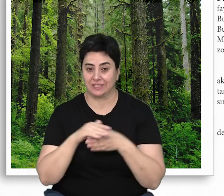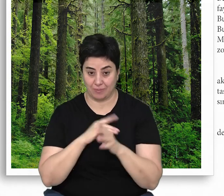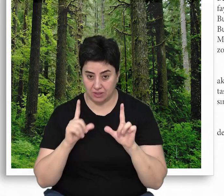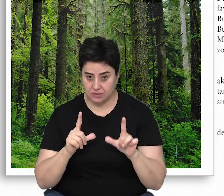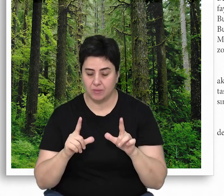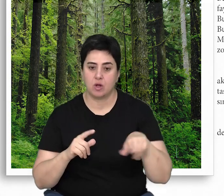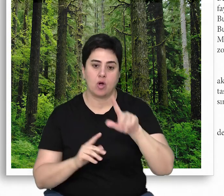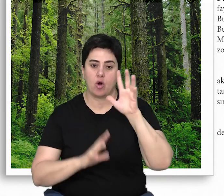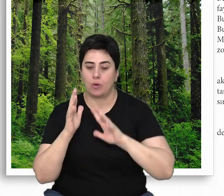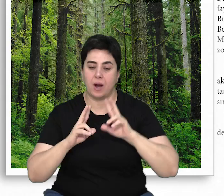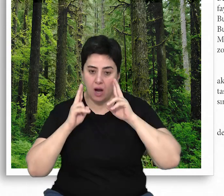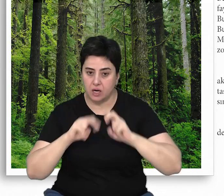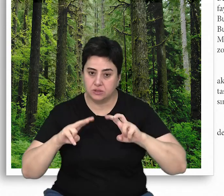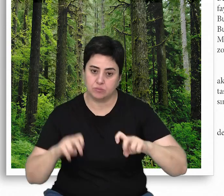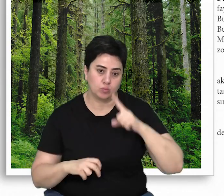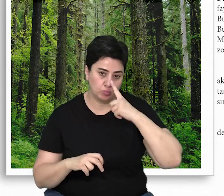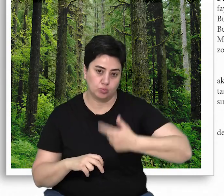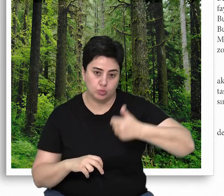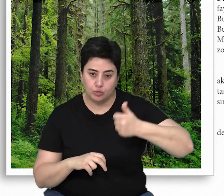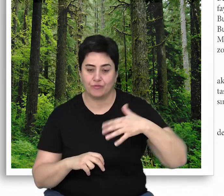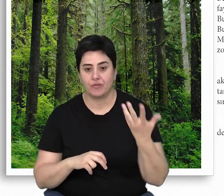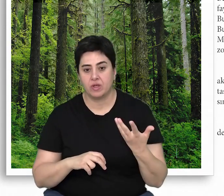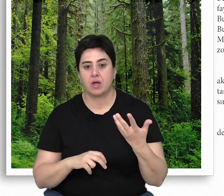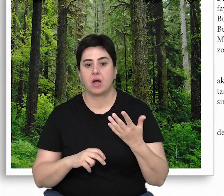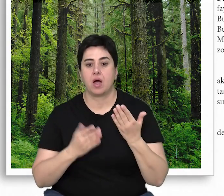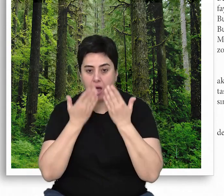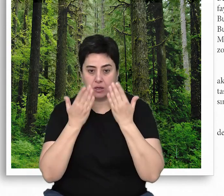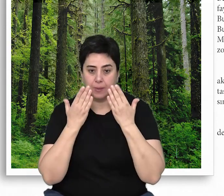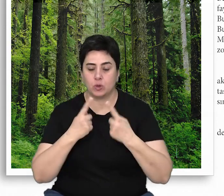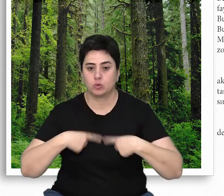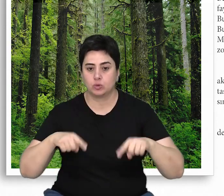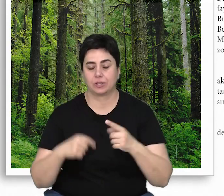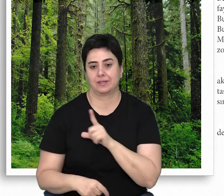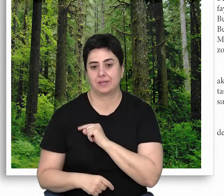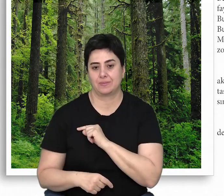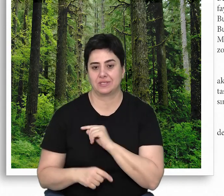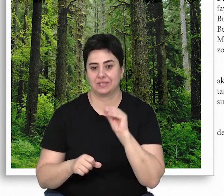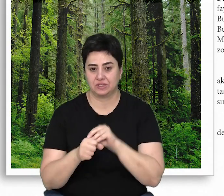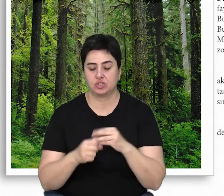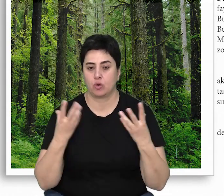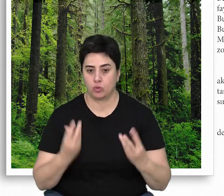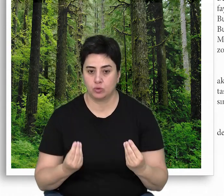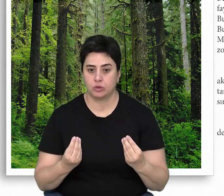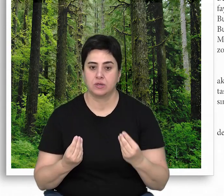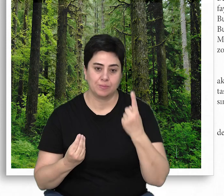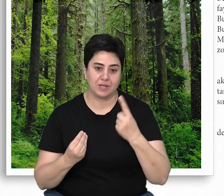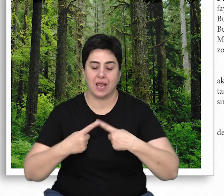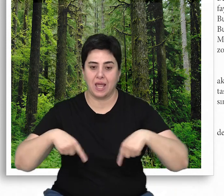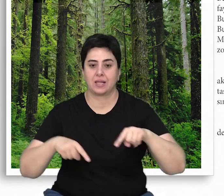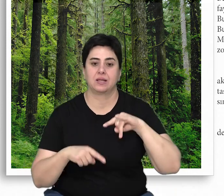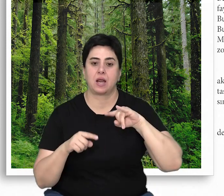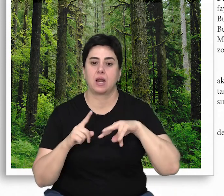müdahaleler, ilgili ormancılık araştırma müdürlükleri veya akademik kuruluş temsilciliklerinin de içinde bulunduğu